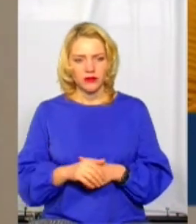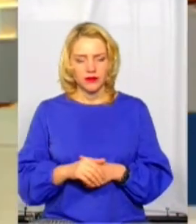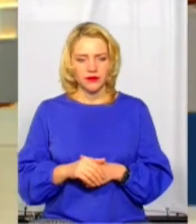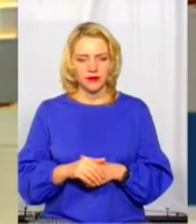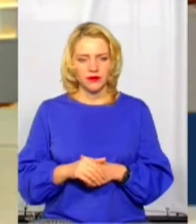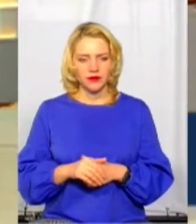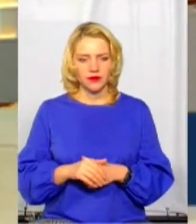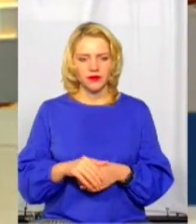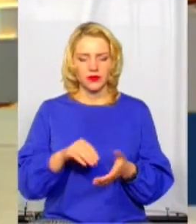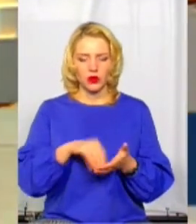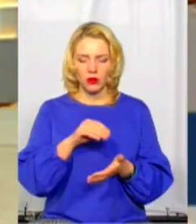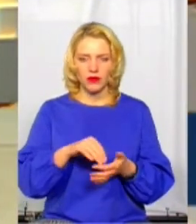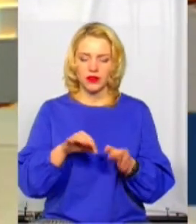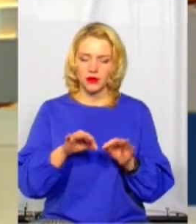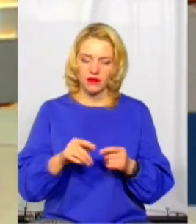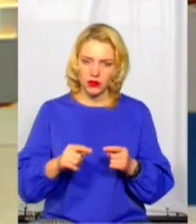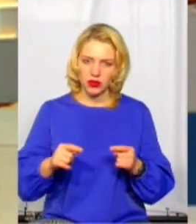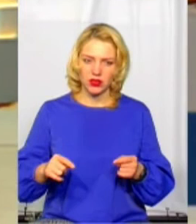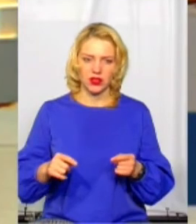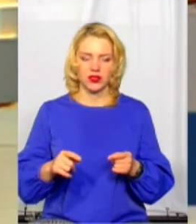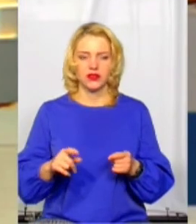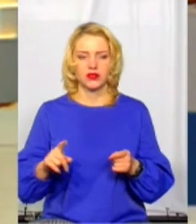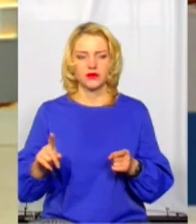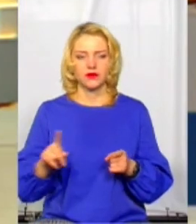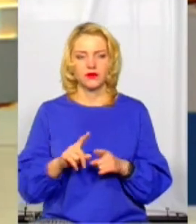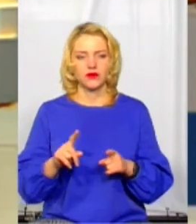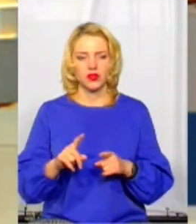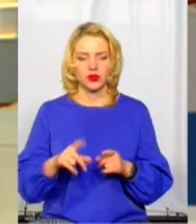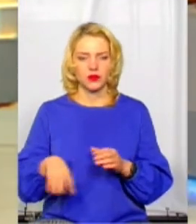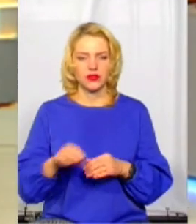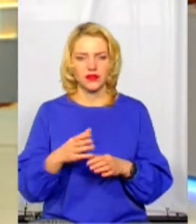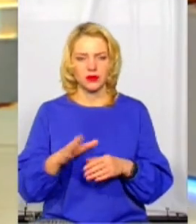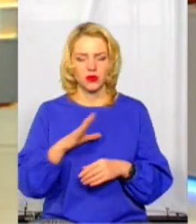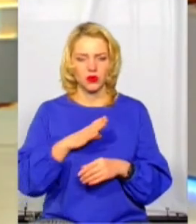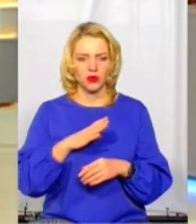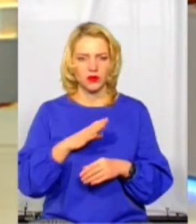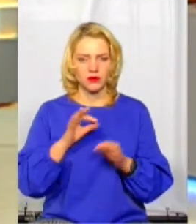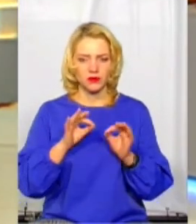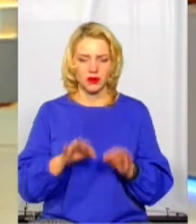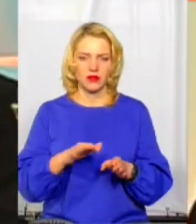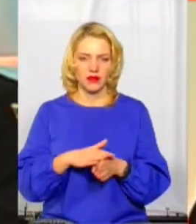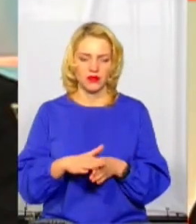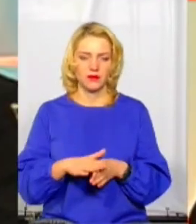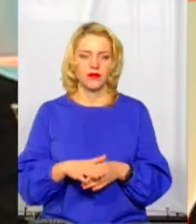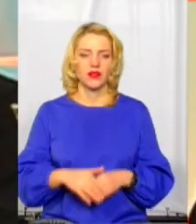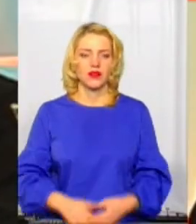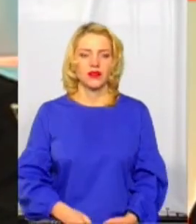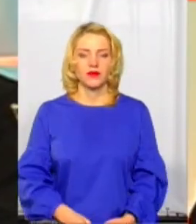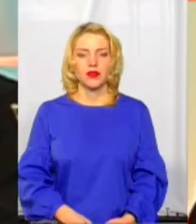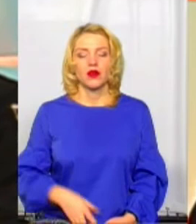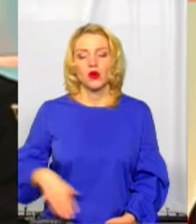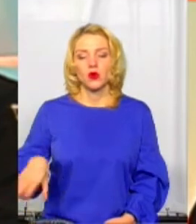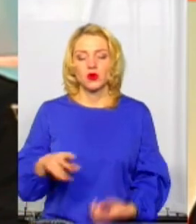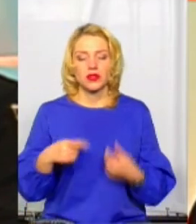купувати правильні речі? Ну, взагалі, щоб ця ситуація була дуже такою... Ну, знову ж таки, повторюсь, всіх офіційних продавців